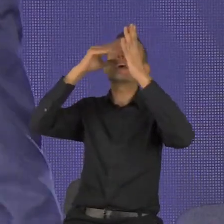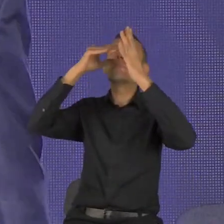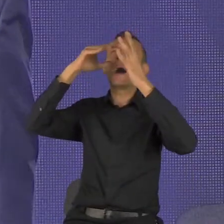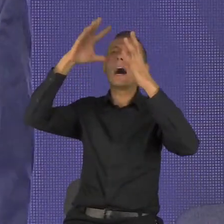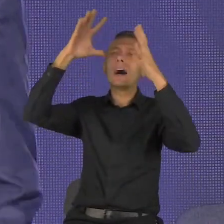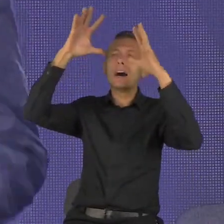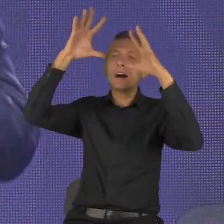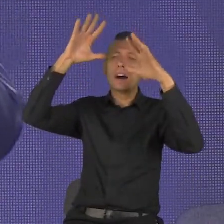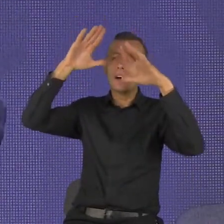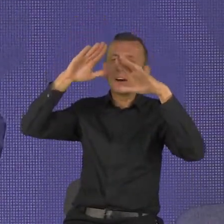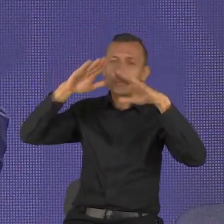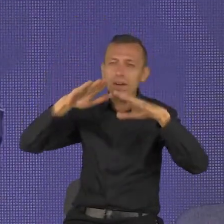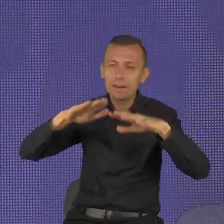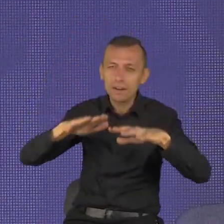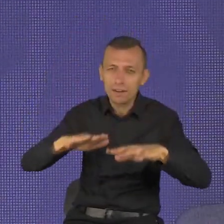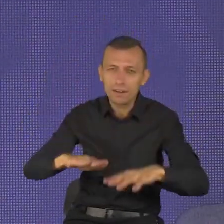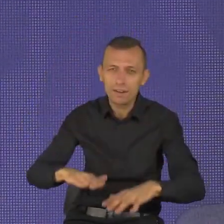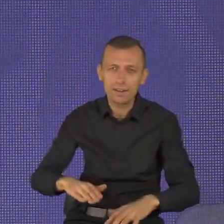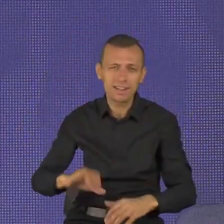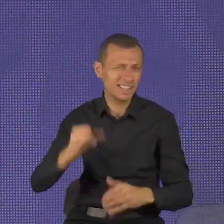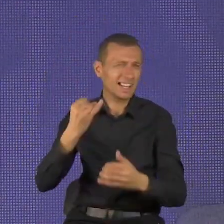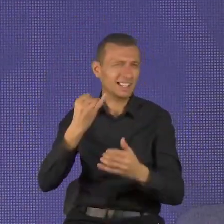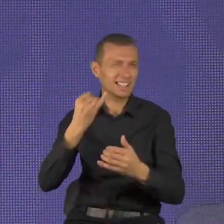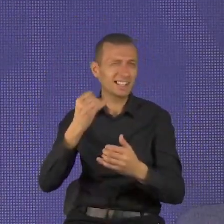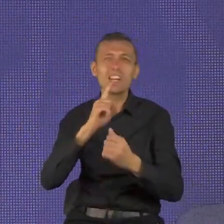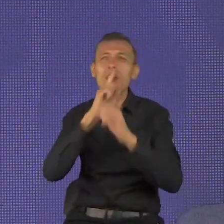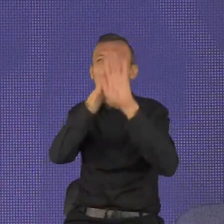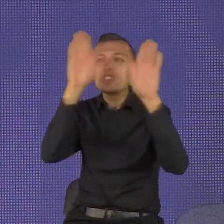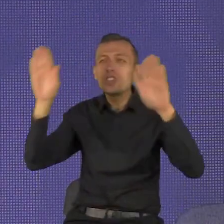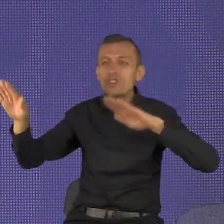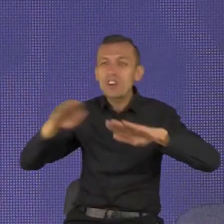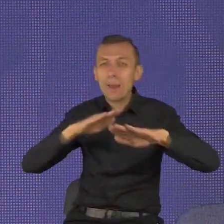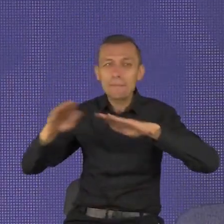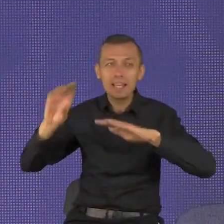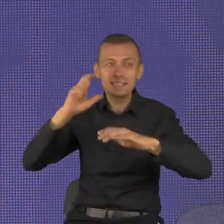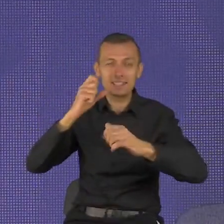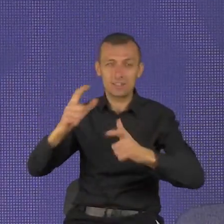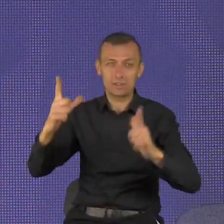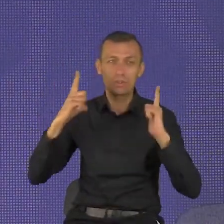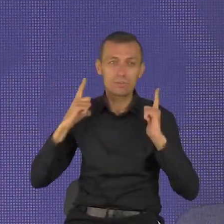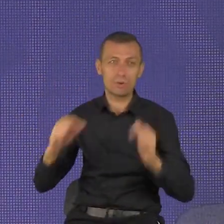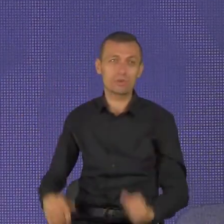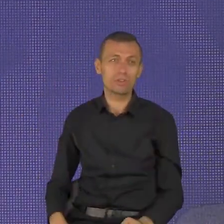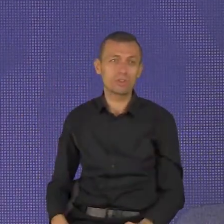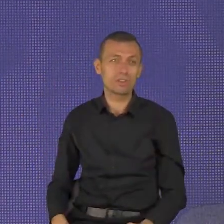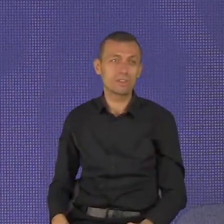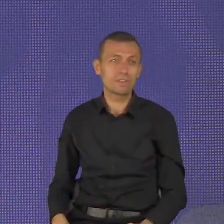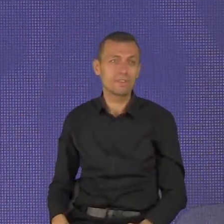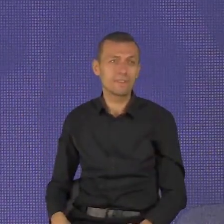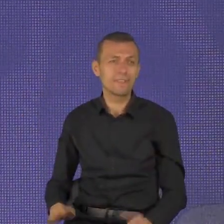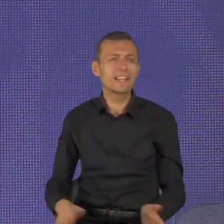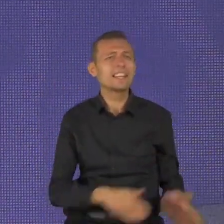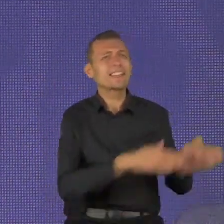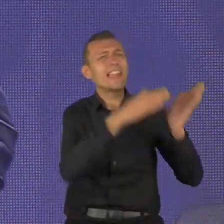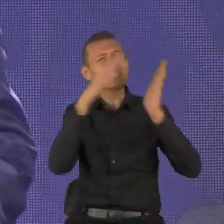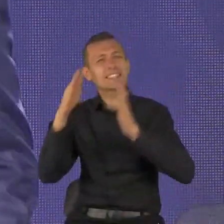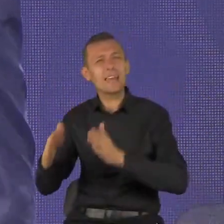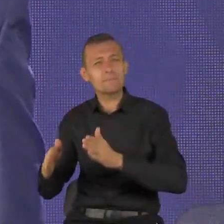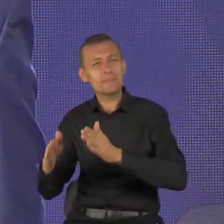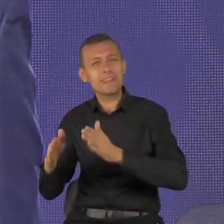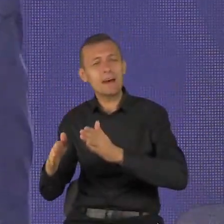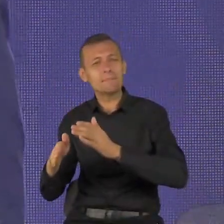co cię odświeży. Po trzecie, wyostrz swego ducha, bo szabat to nie jest dzień wolny od Boga.